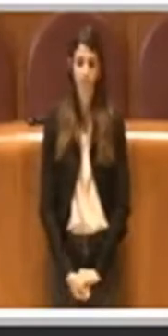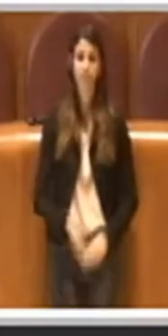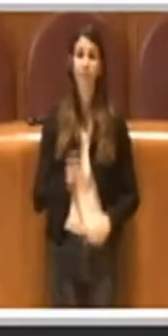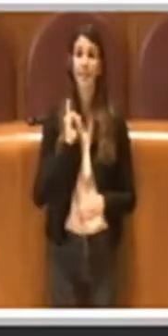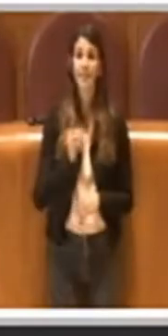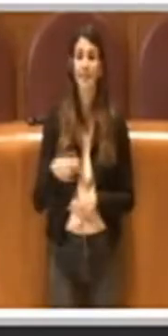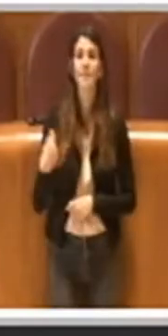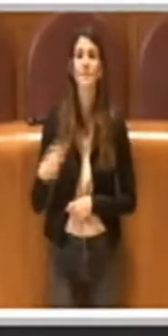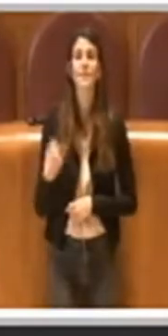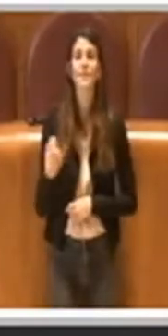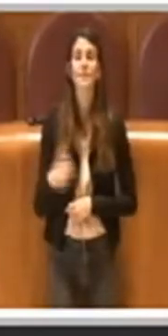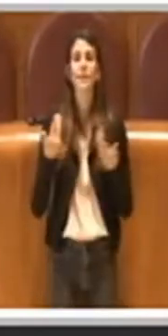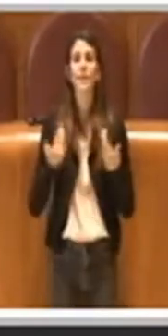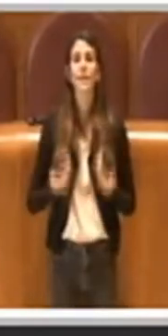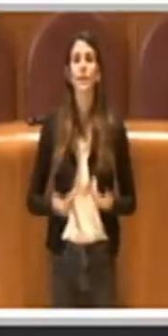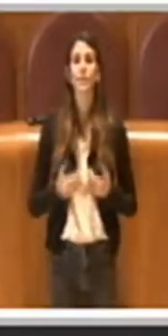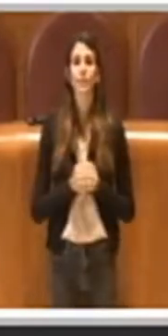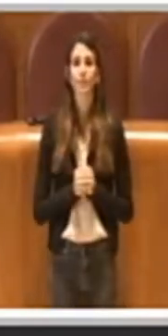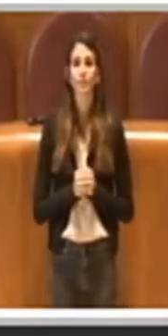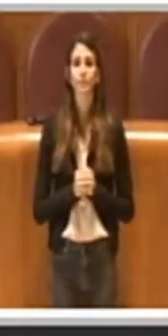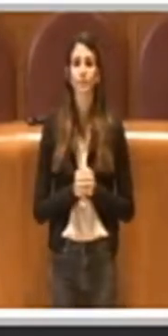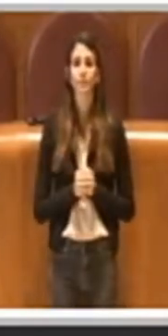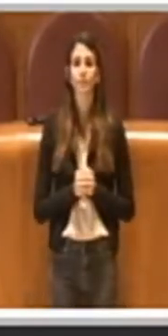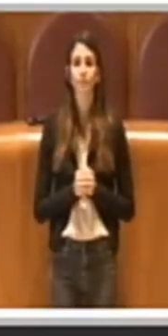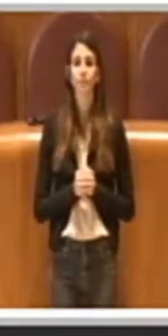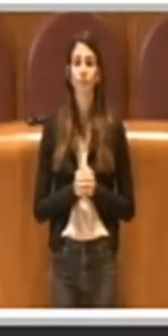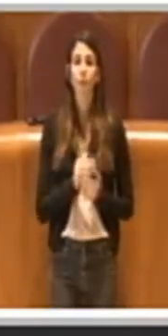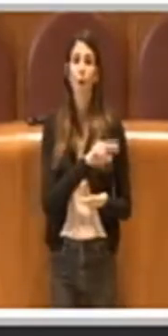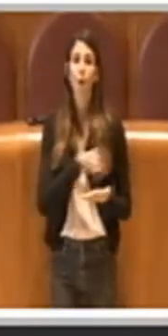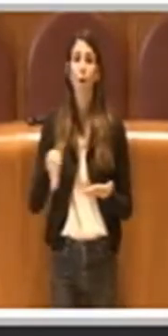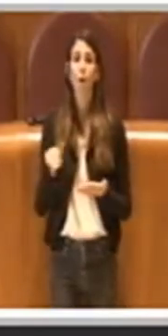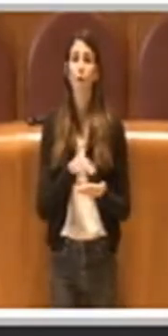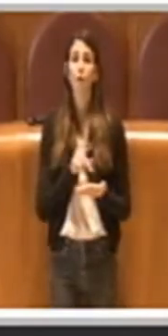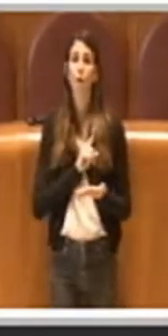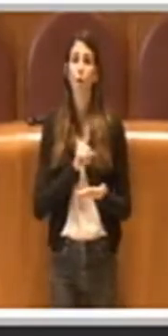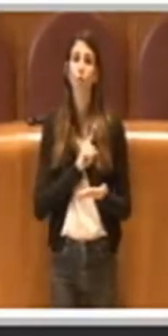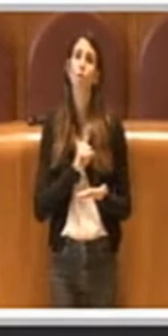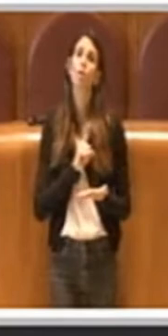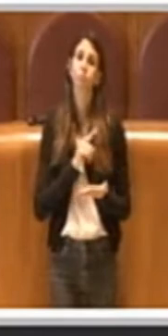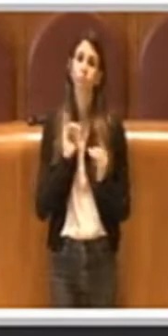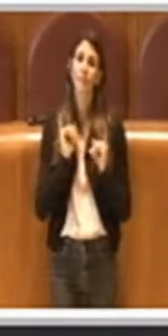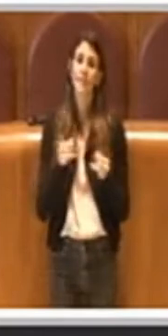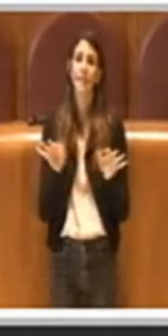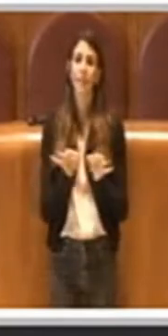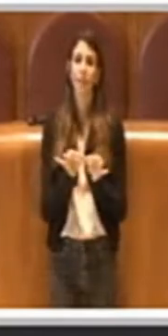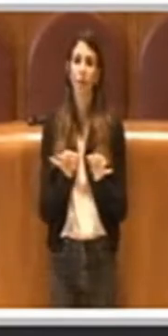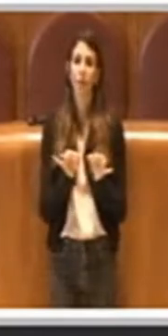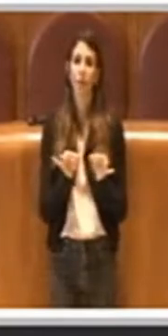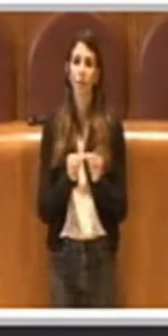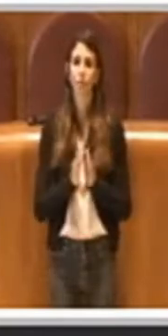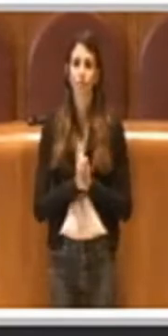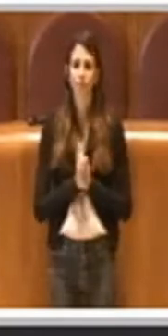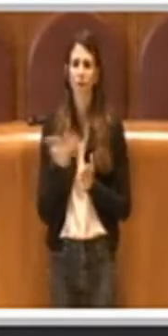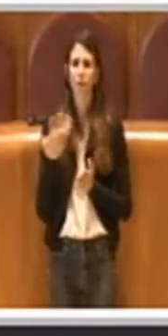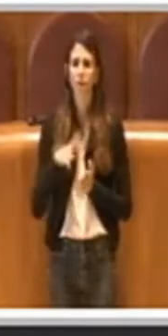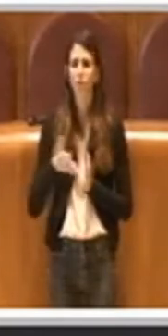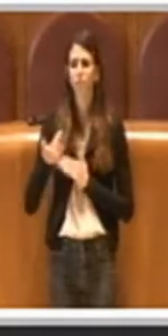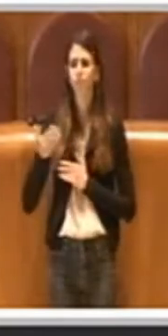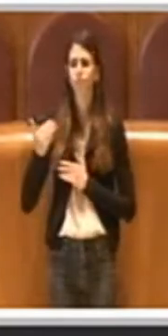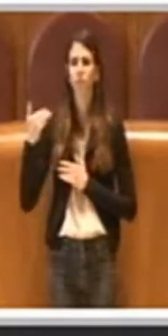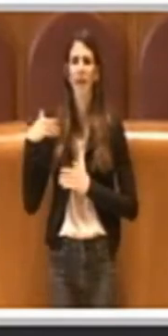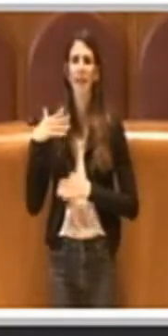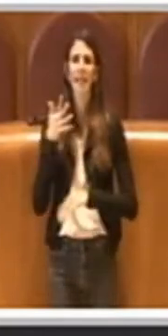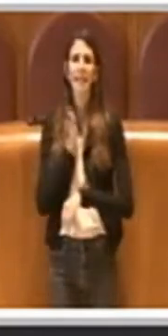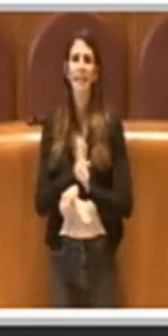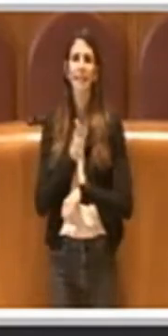Presidente, eccomi qua. Allora, il nostro voto ovviamente sarà favorevole perché, come ho detto nel mio intervento